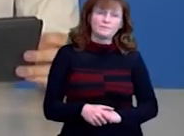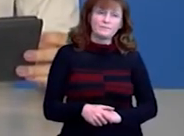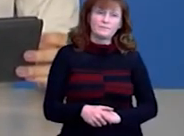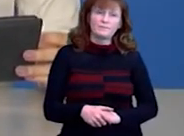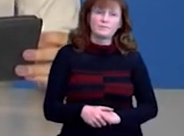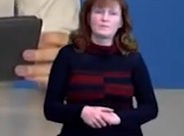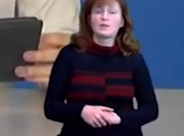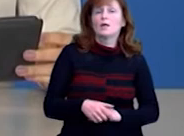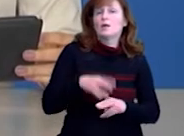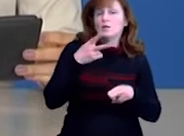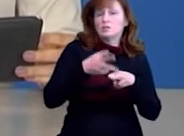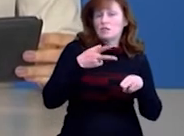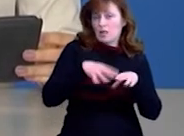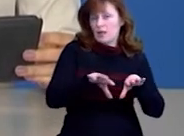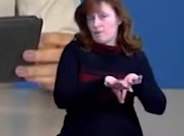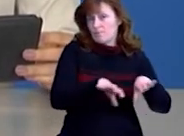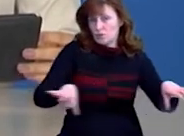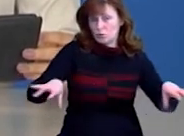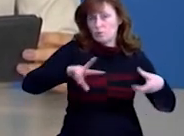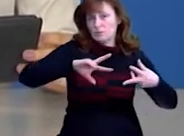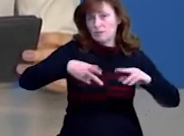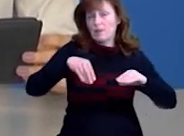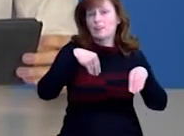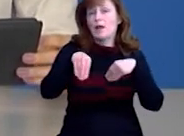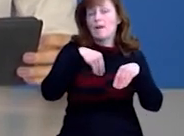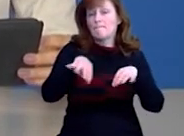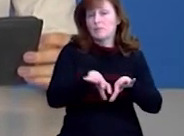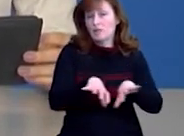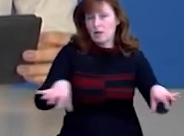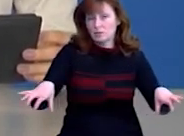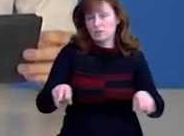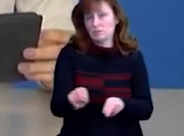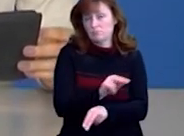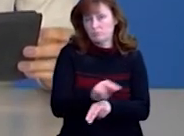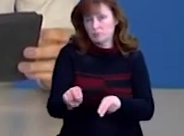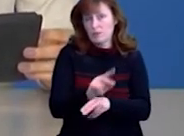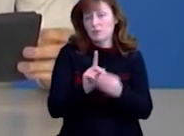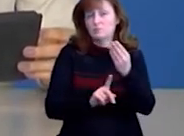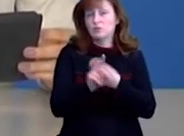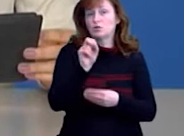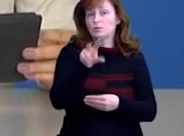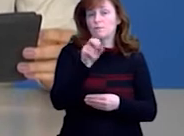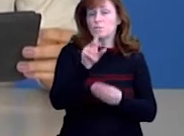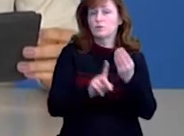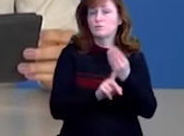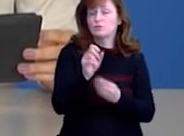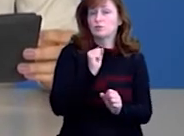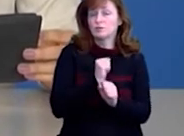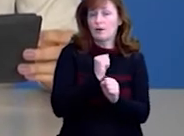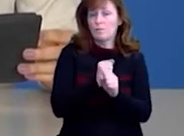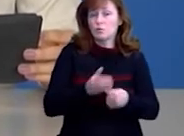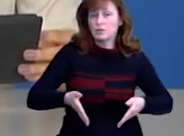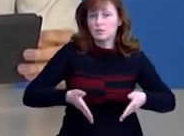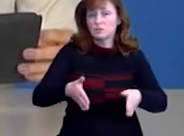Сталеві труби 70-х років замінять на пластикові та перекладуть каналізаційний колектор. Спочатку квітня розпочались роботи на ділянці